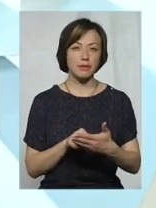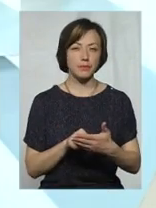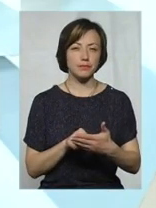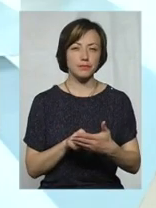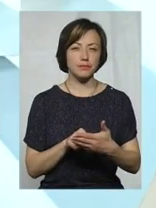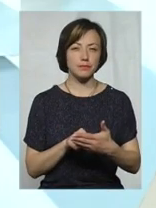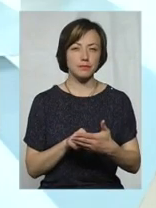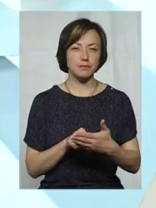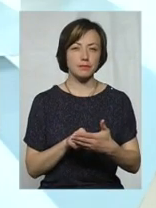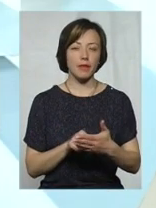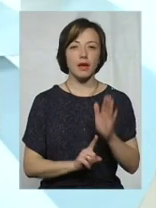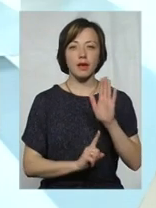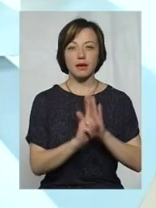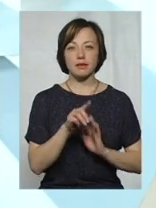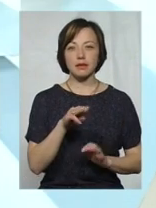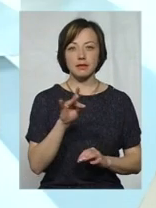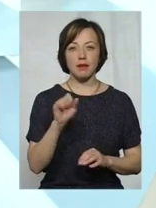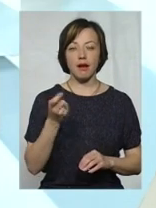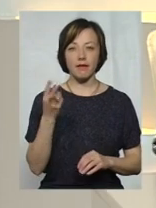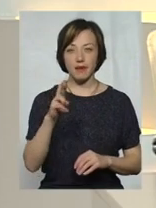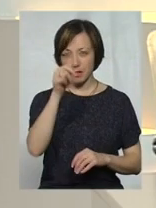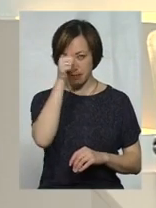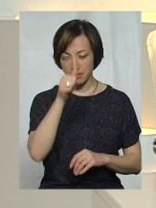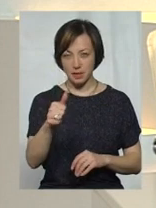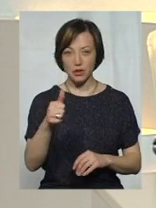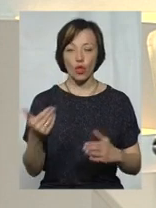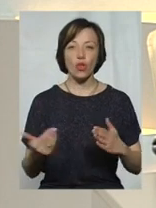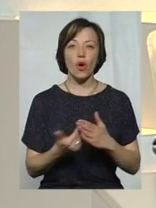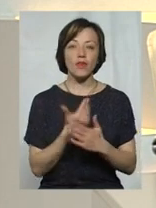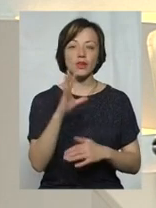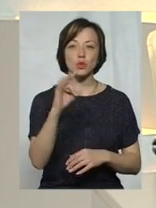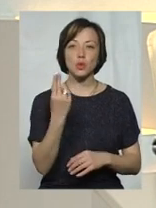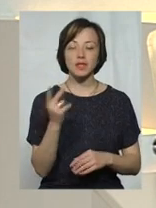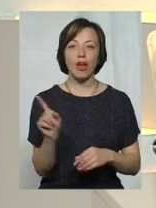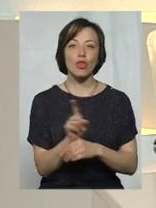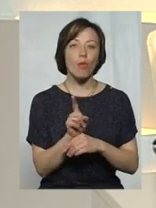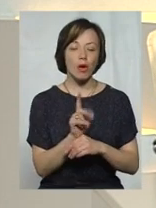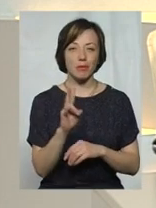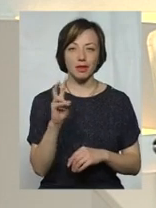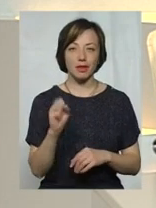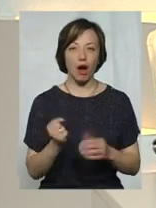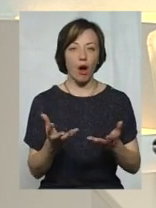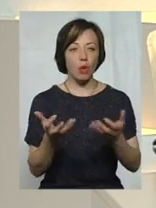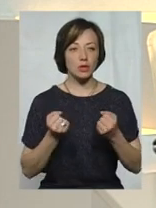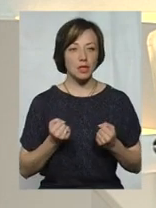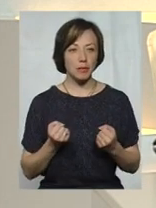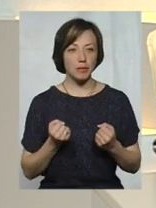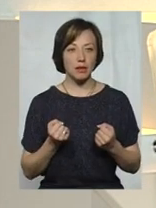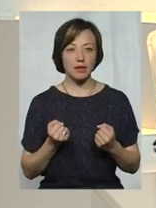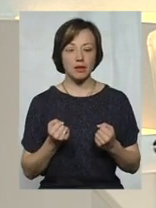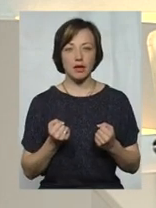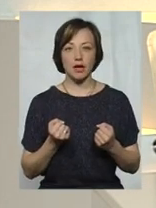травня місяця набули чинності нові соціальні норми на отримання субсидій.